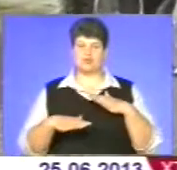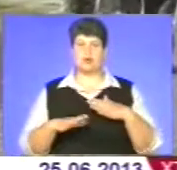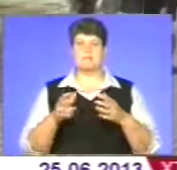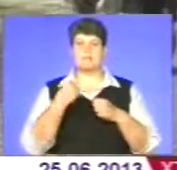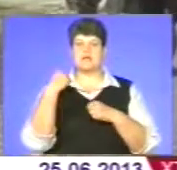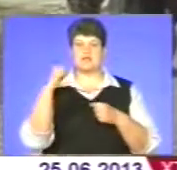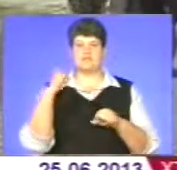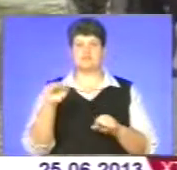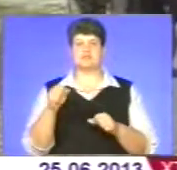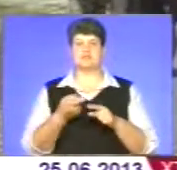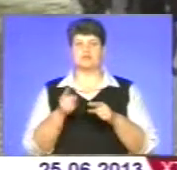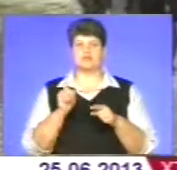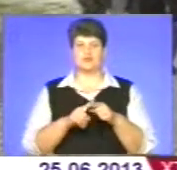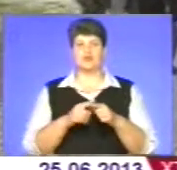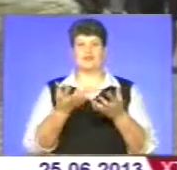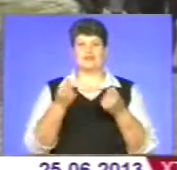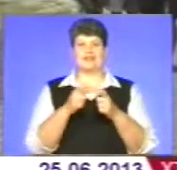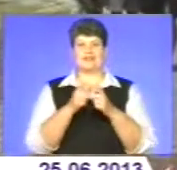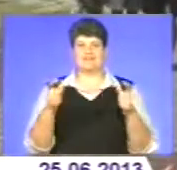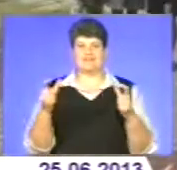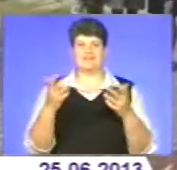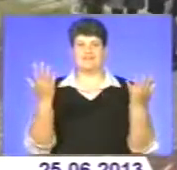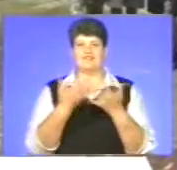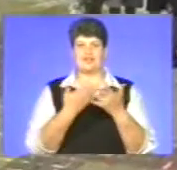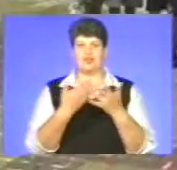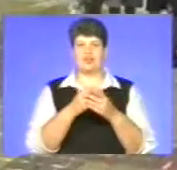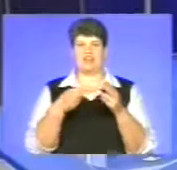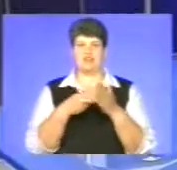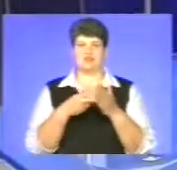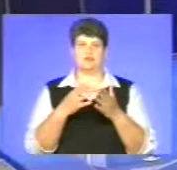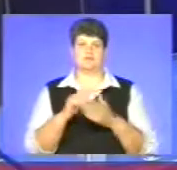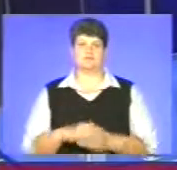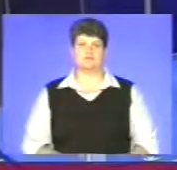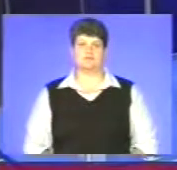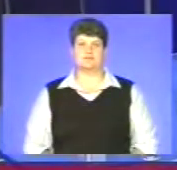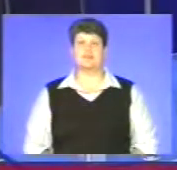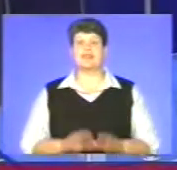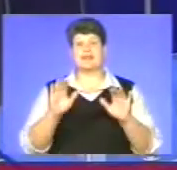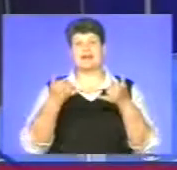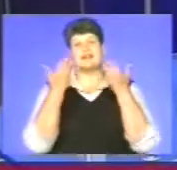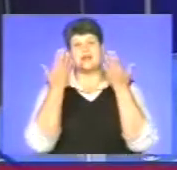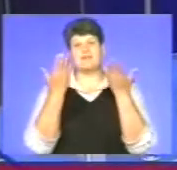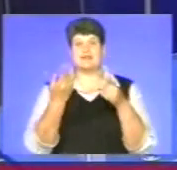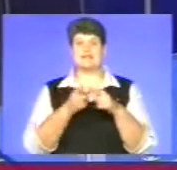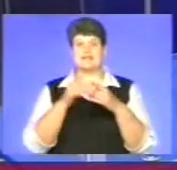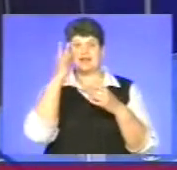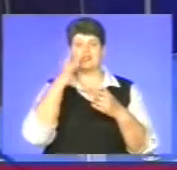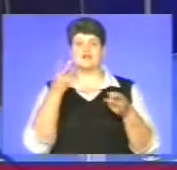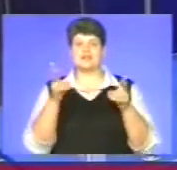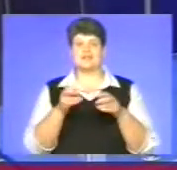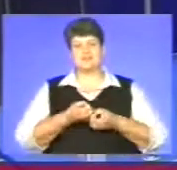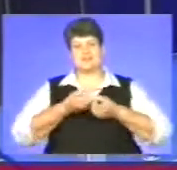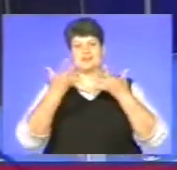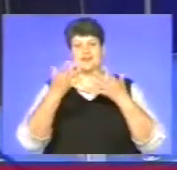флешмобу отримали квитки у кіно та флешку від спонсорів. Нехай і для вас це літо залишить такі яскраві,